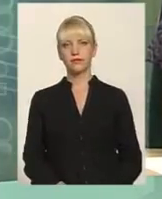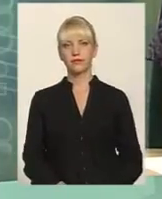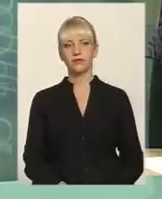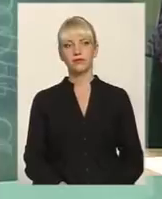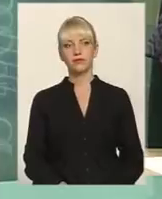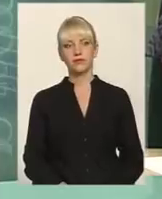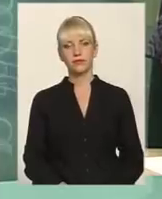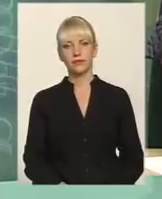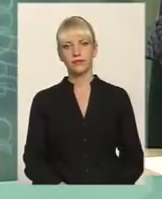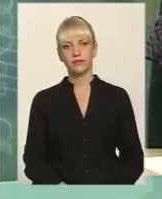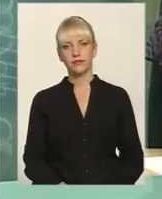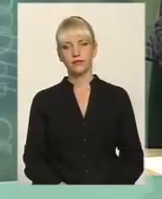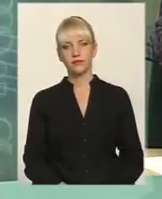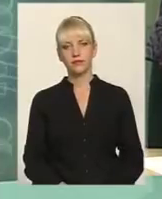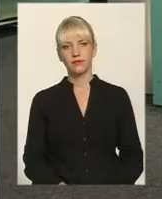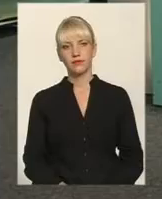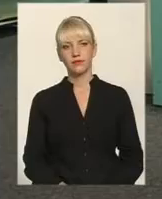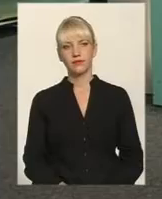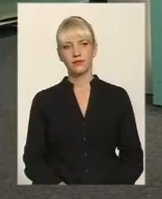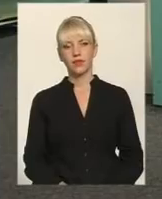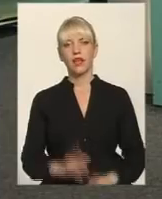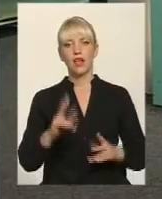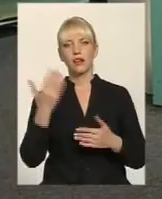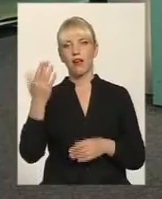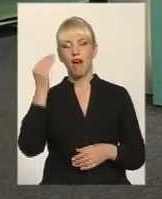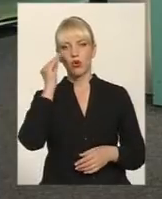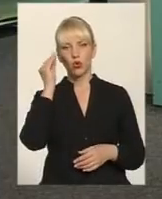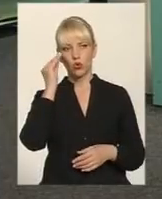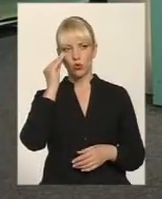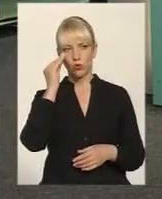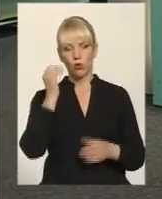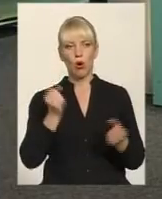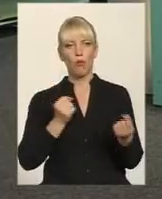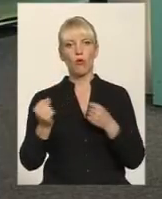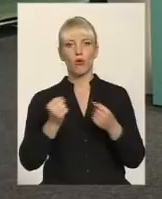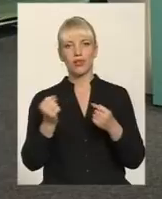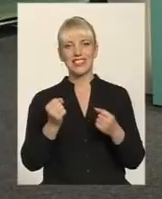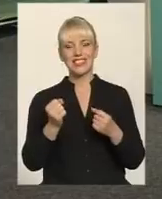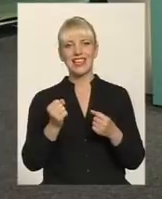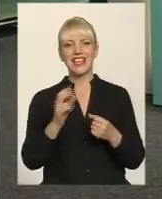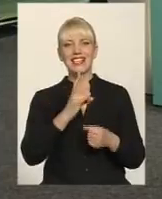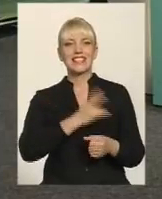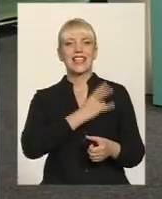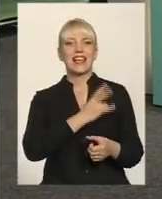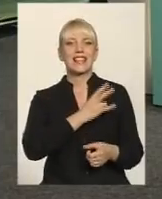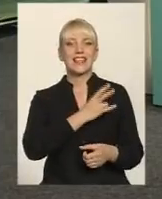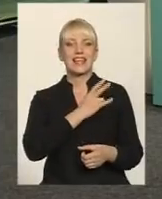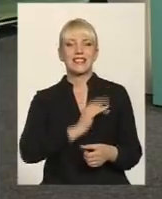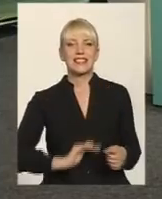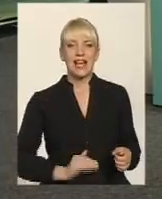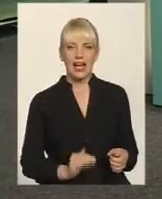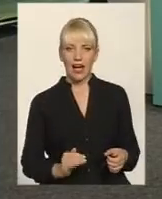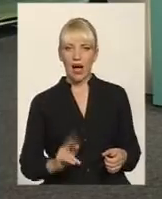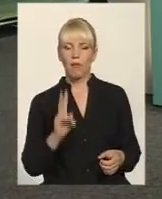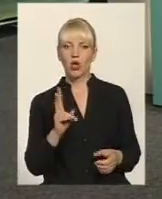телефонуйте, ставте. Ми слухаємо вас. Як на вашу думку боротися з князьками, які понабирали